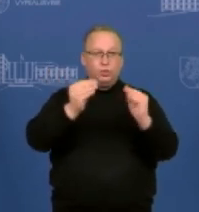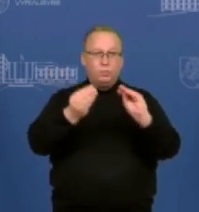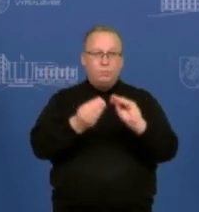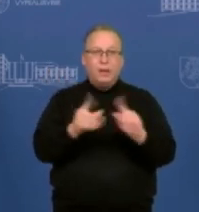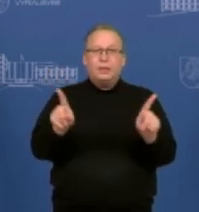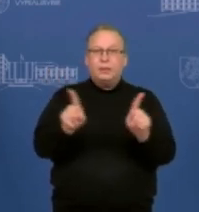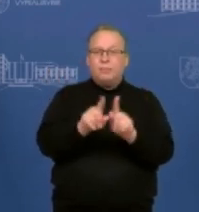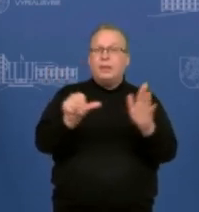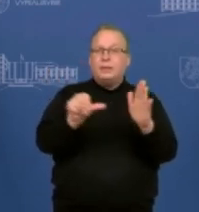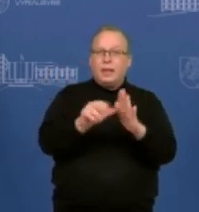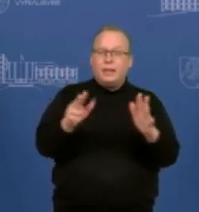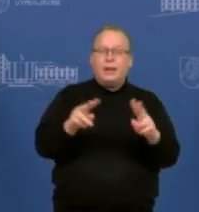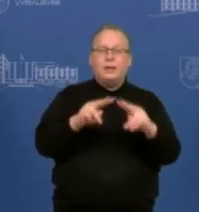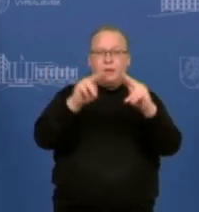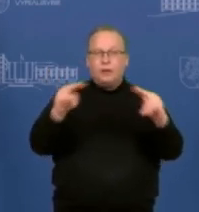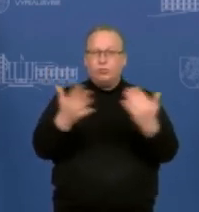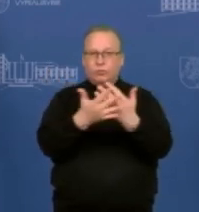energetikos sektoriui?